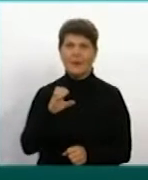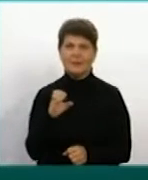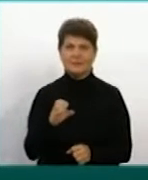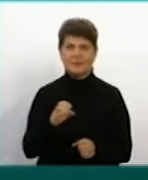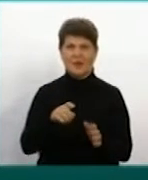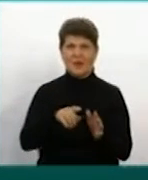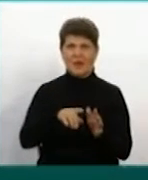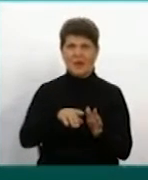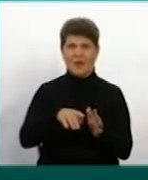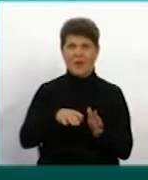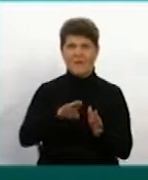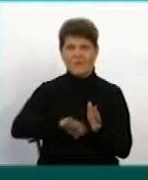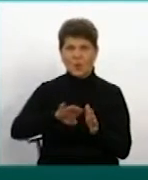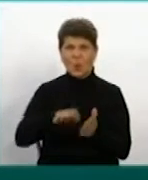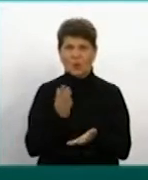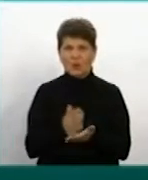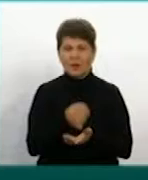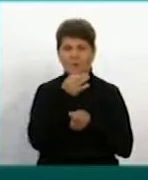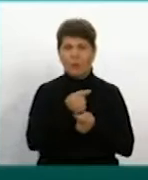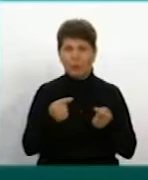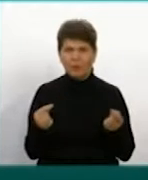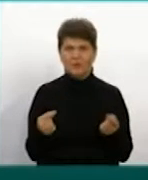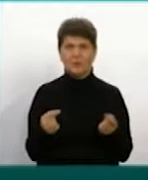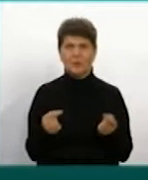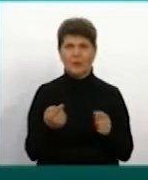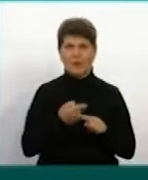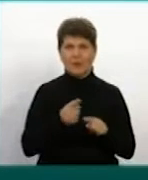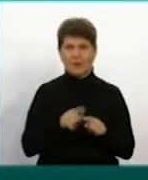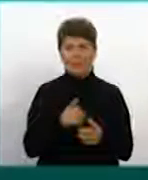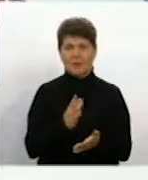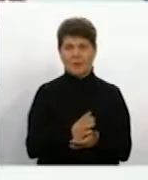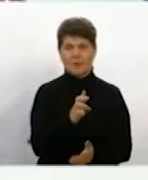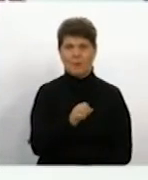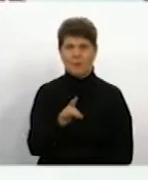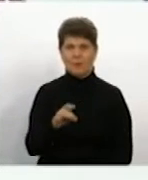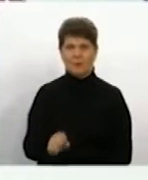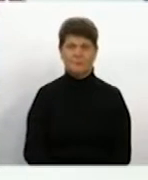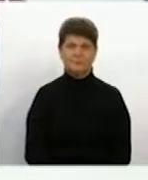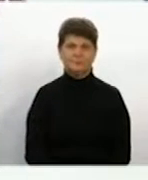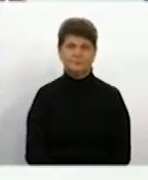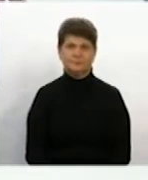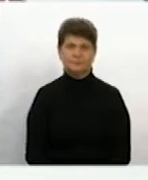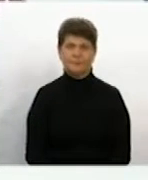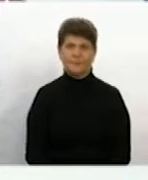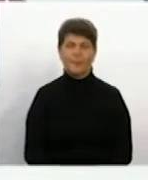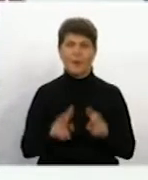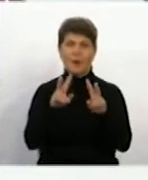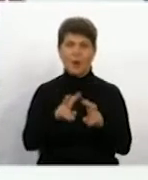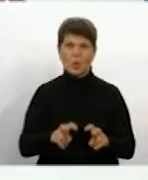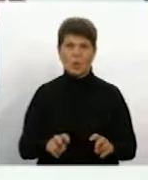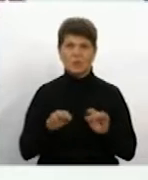відходи є в любому виробництві. Які не такі відходи? Барда, є барда. Розгляд справи у